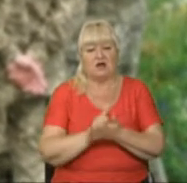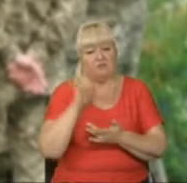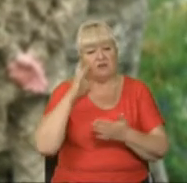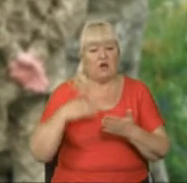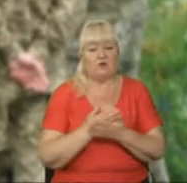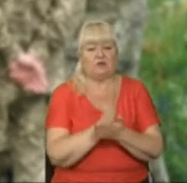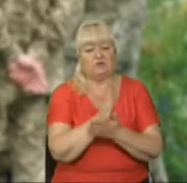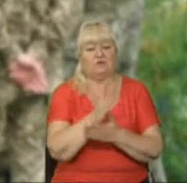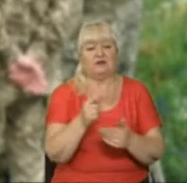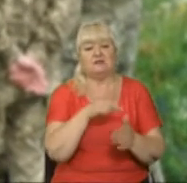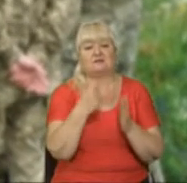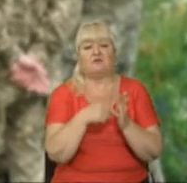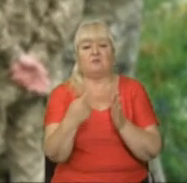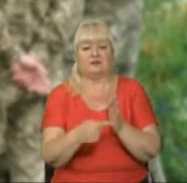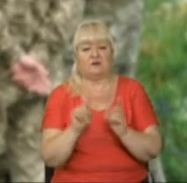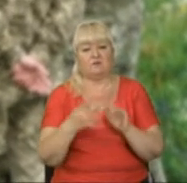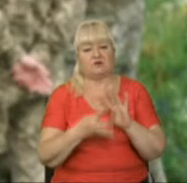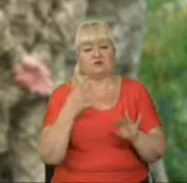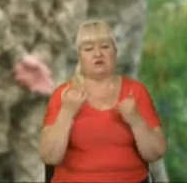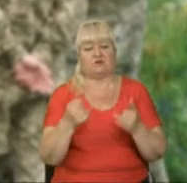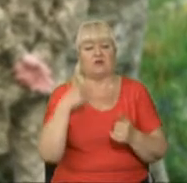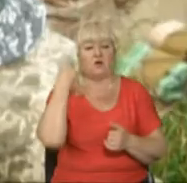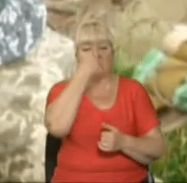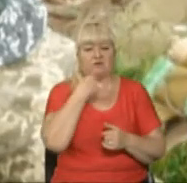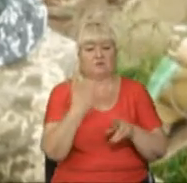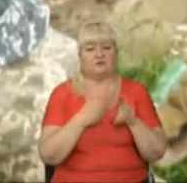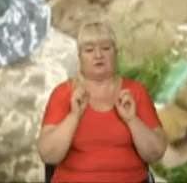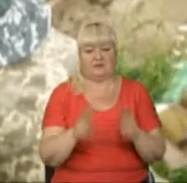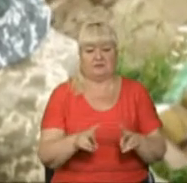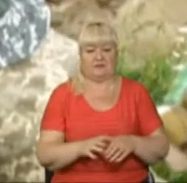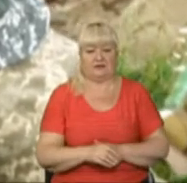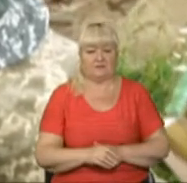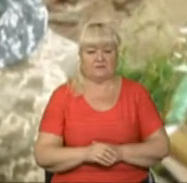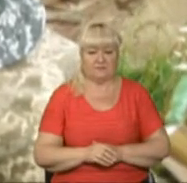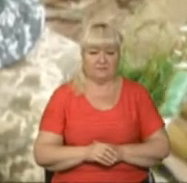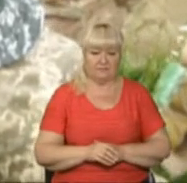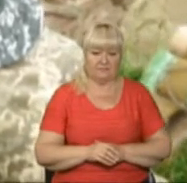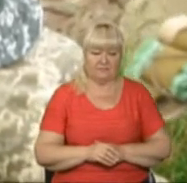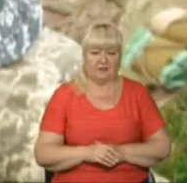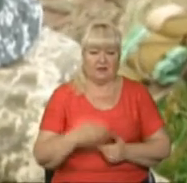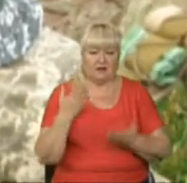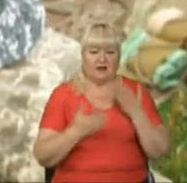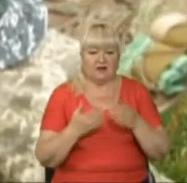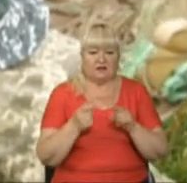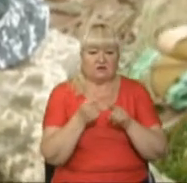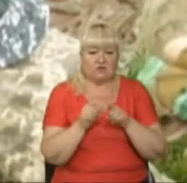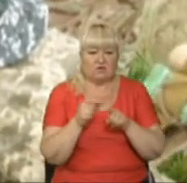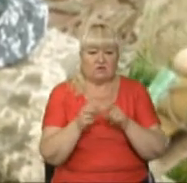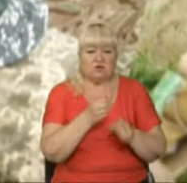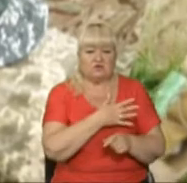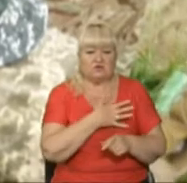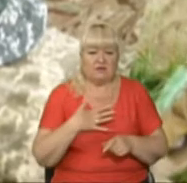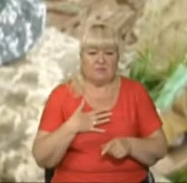певних питаннях. В першу чергу для особистої безпеки. Якщо осколишні поранення, можуть бути осколки настільки дрібні, що рано може не